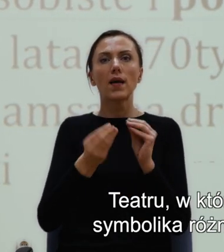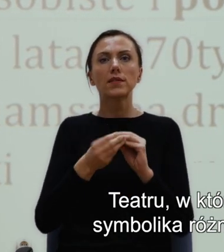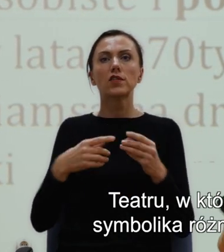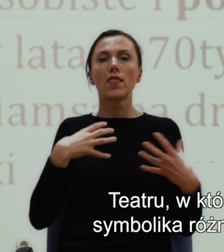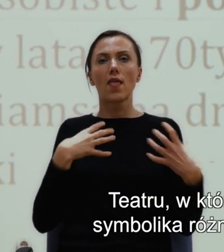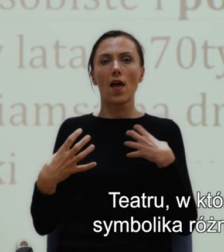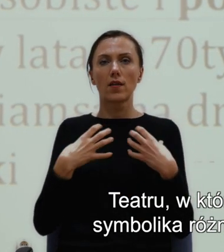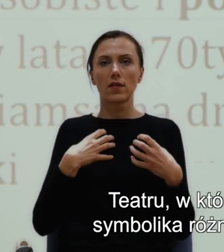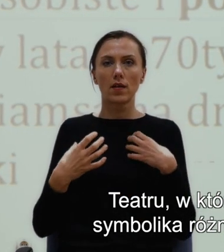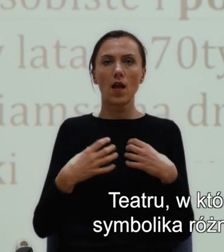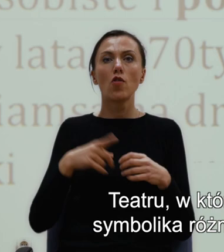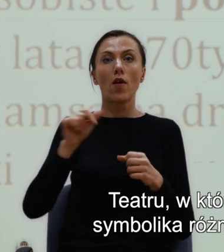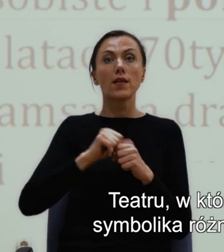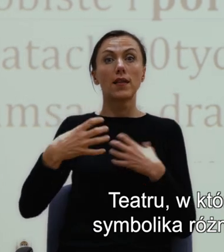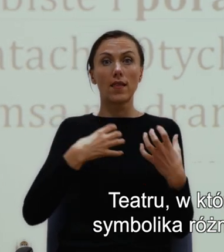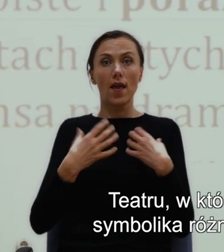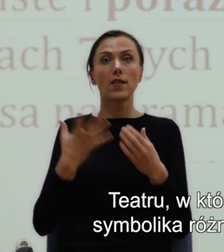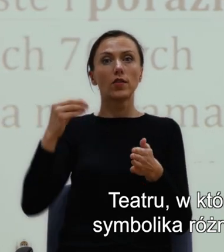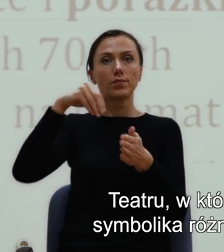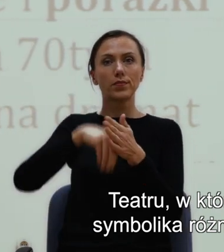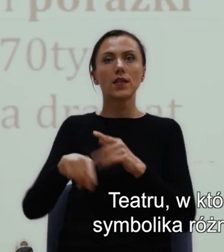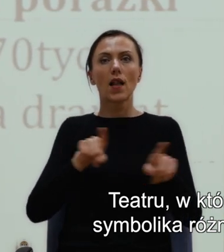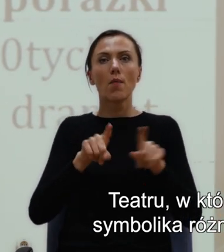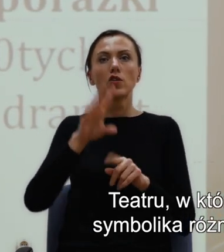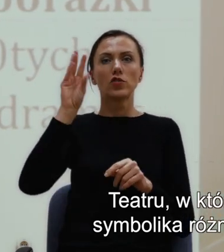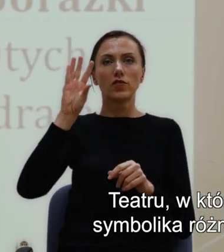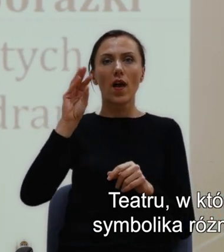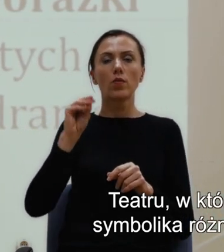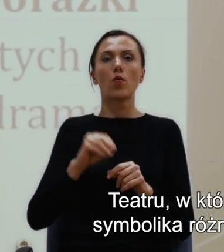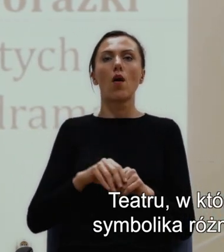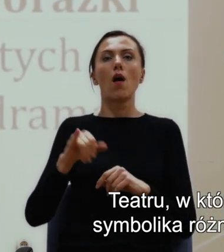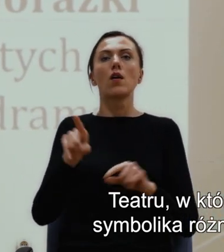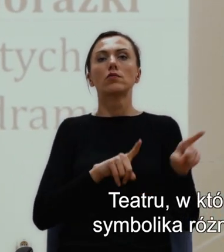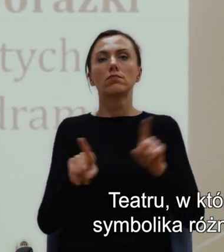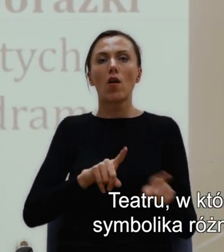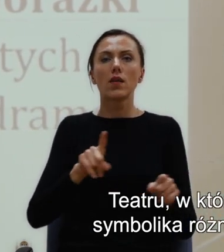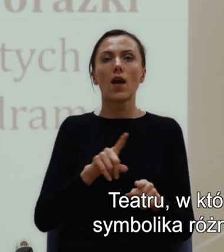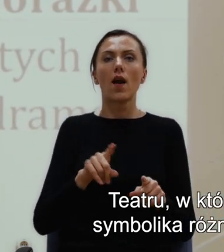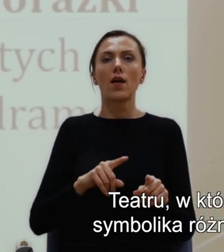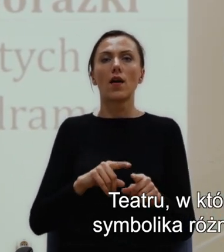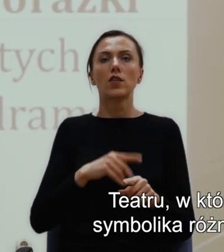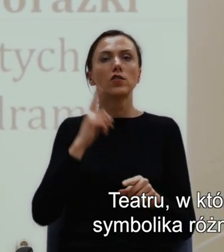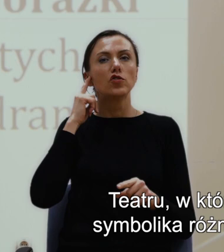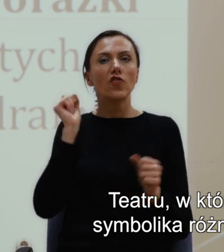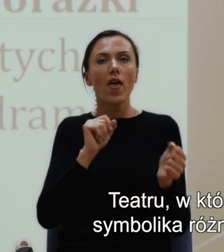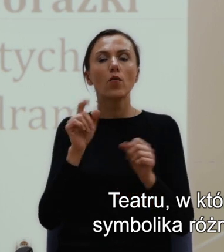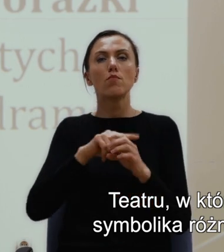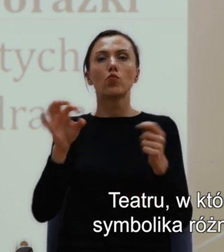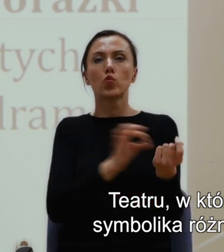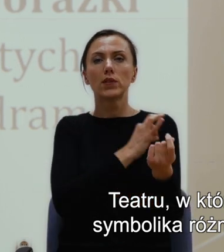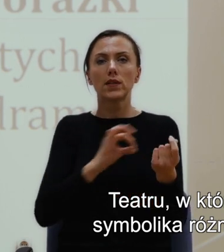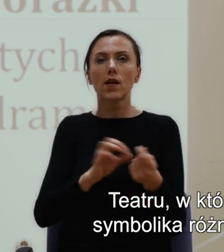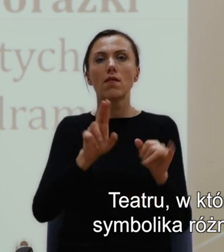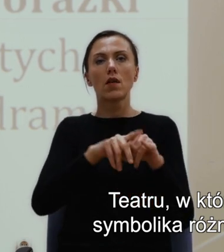symbolika światła, symbolika muzyki, symbolika różnych szczegółów